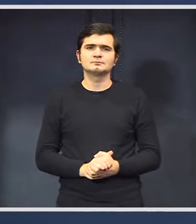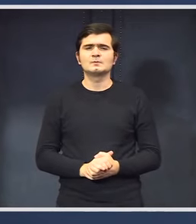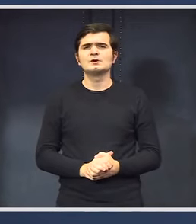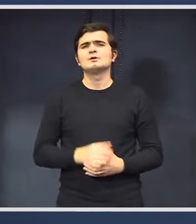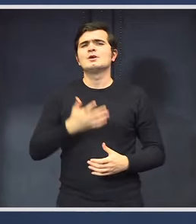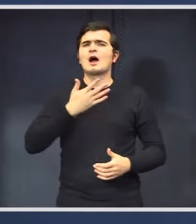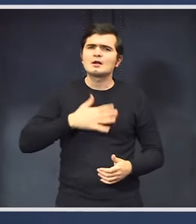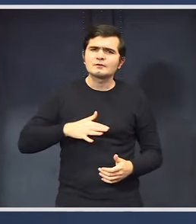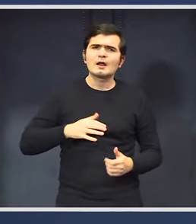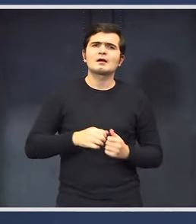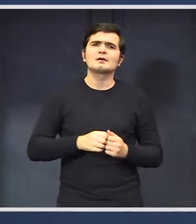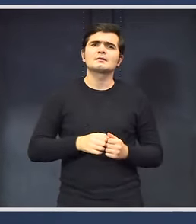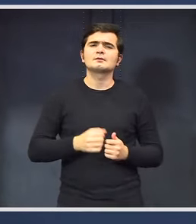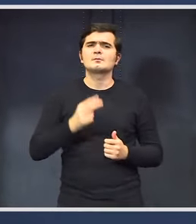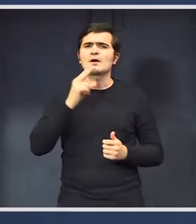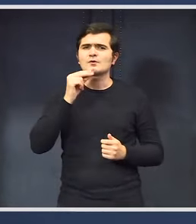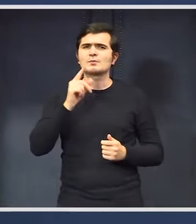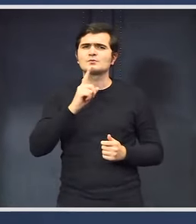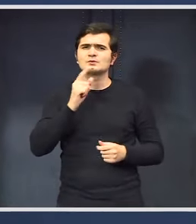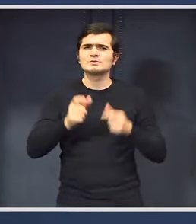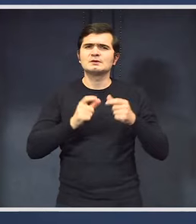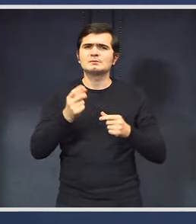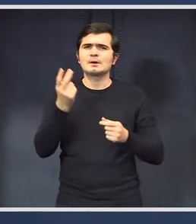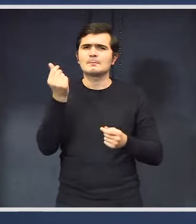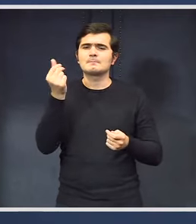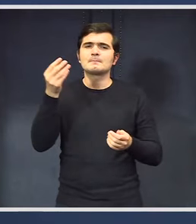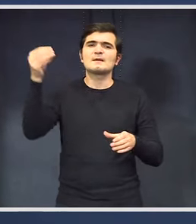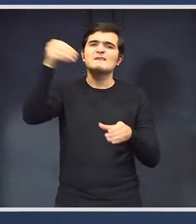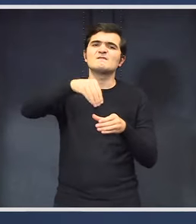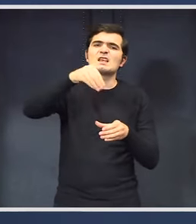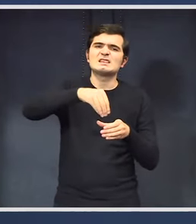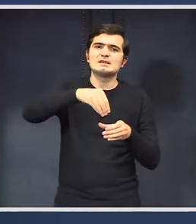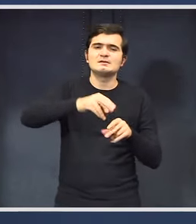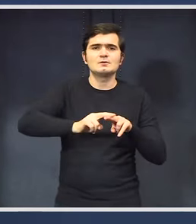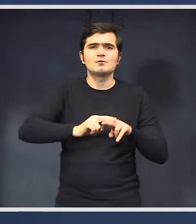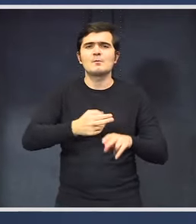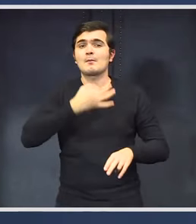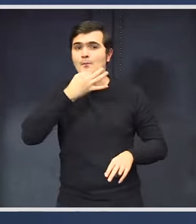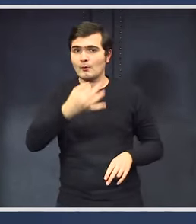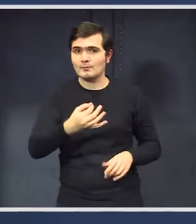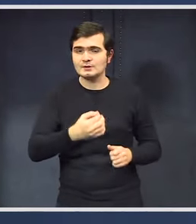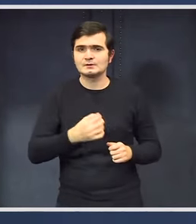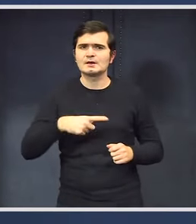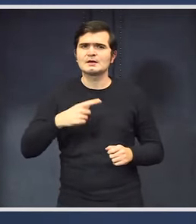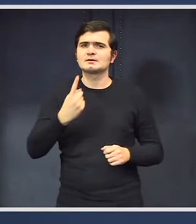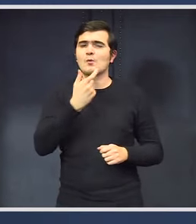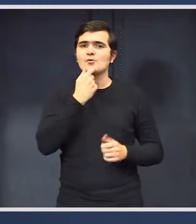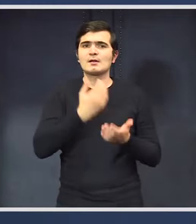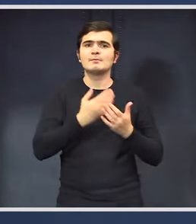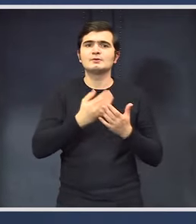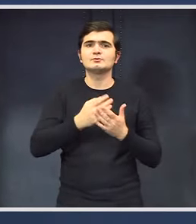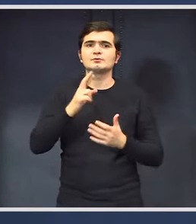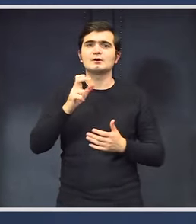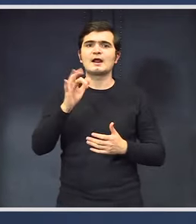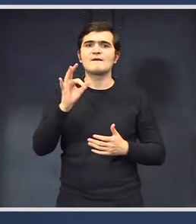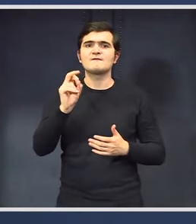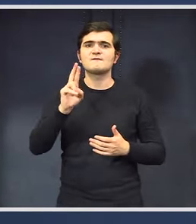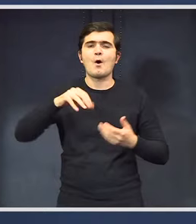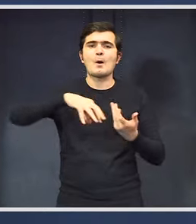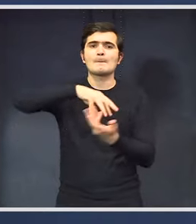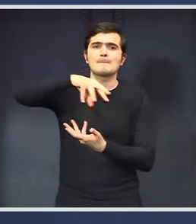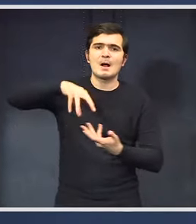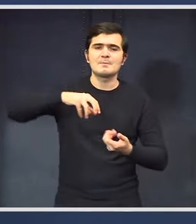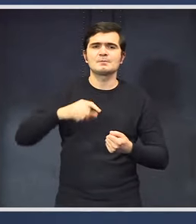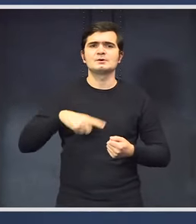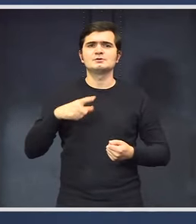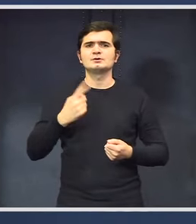Și aș vrea să vorbesc puțin de investiții pentru că, așa cum am promis, este un an a reformelor, dar un an în care se continuă